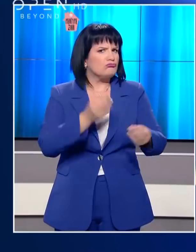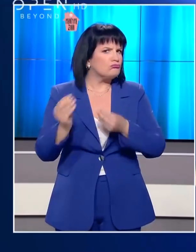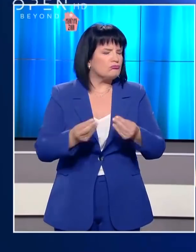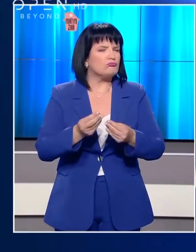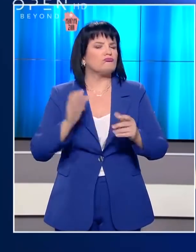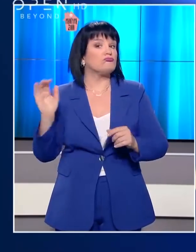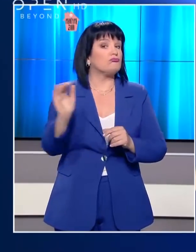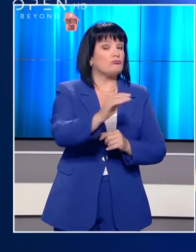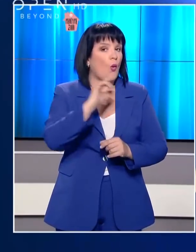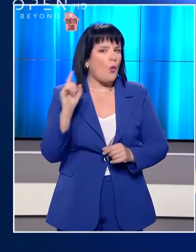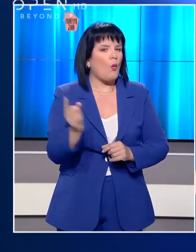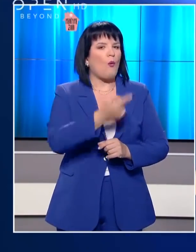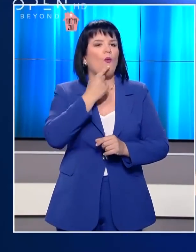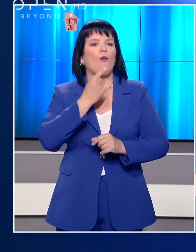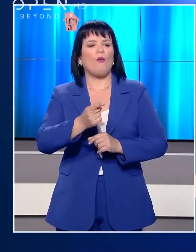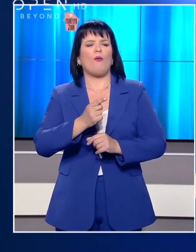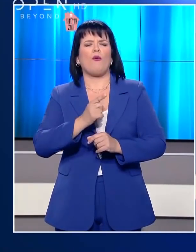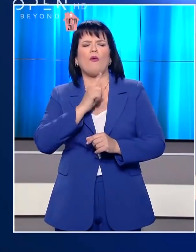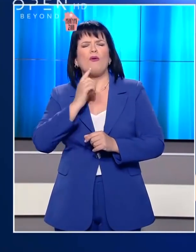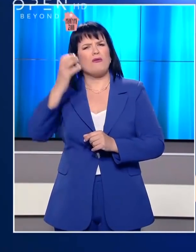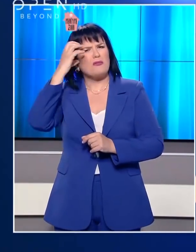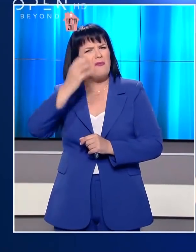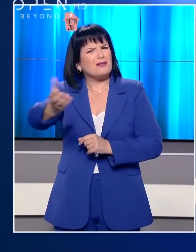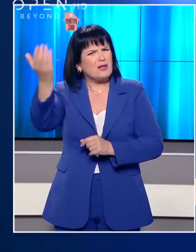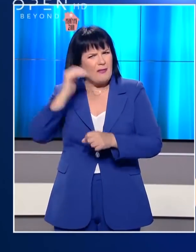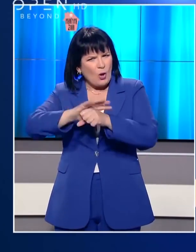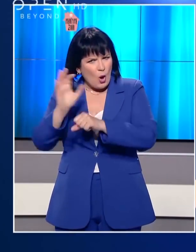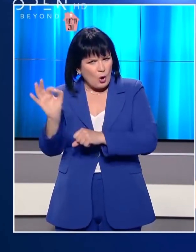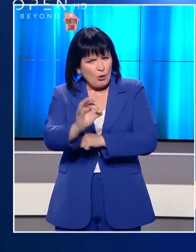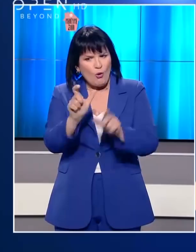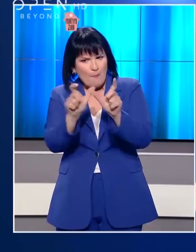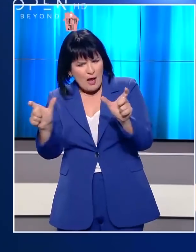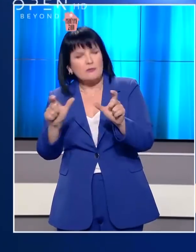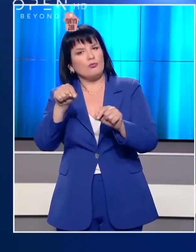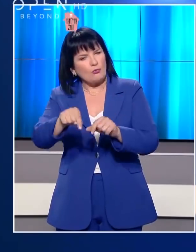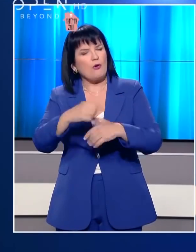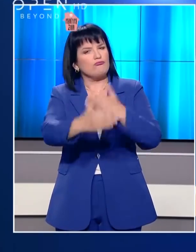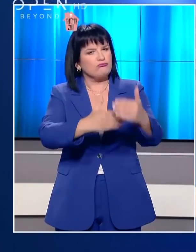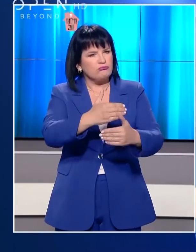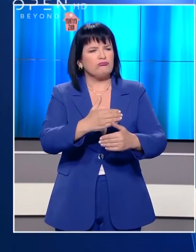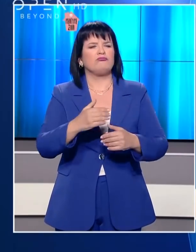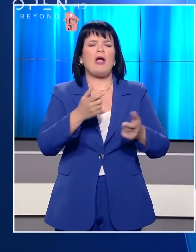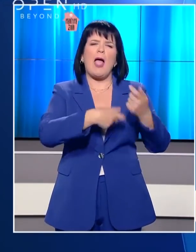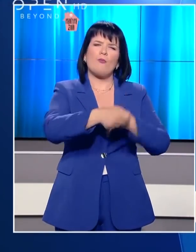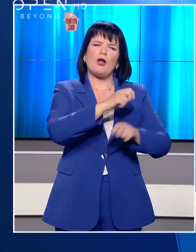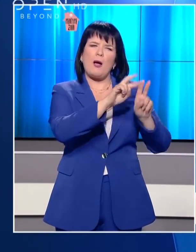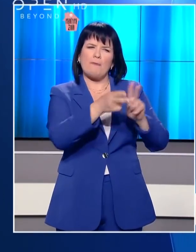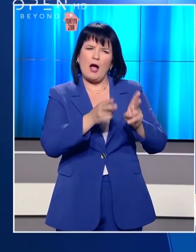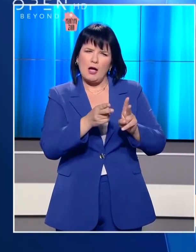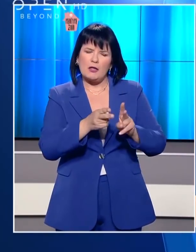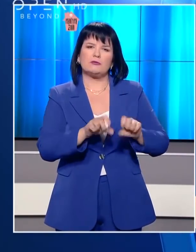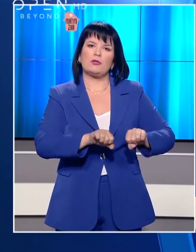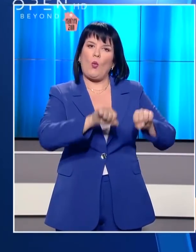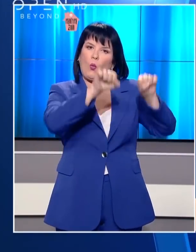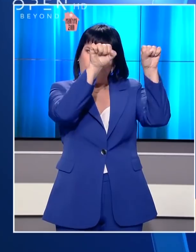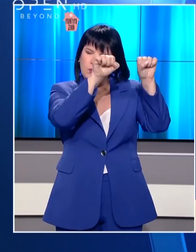και θα καλέσει όλους τις νέες συνήθειες που αποκτήσαμε μέσα στην κρίση του κορονοίου να τις συνεχίσουμε. Από την επόμενη εβδομάδα οι μικρές εμπορικές επιχειρήσεις ανεβάζουν τα ρολά